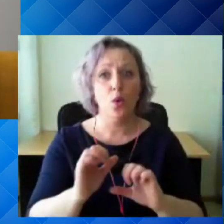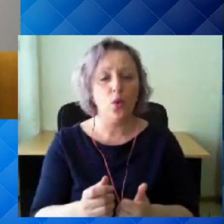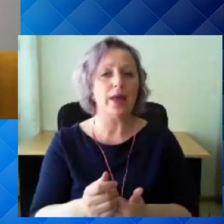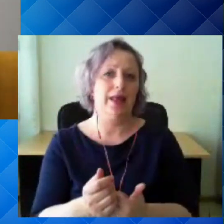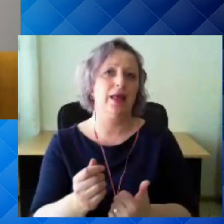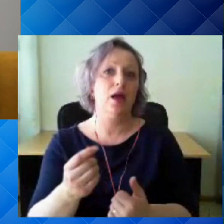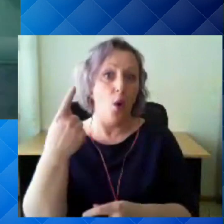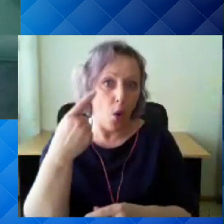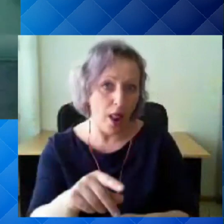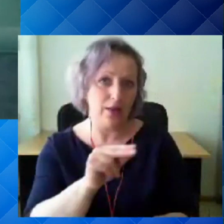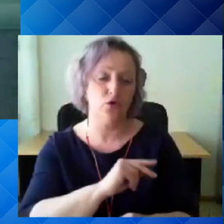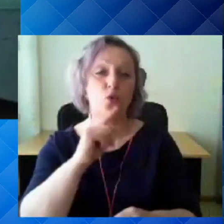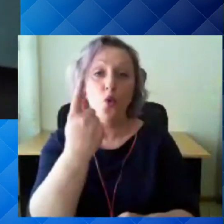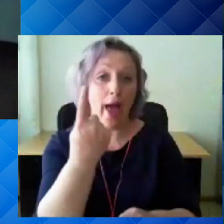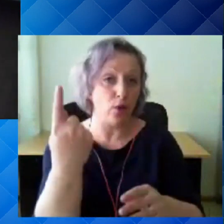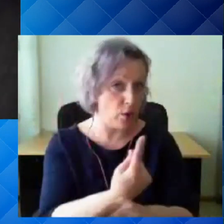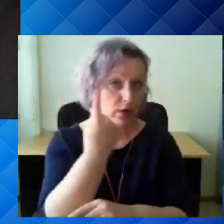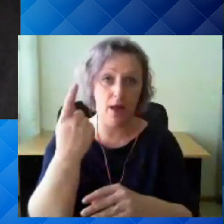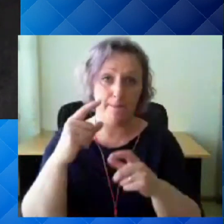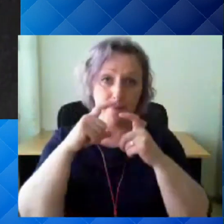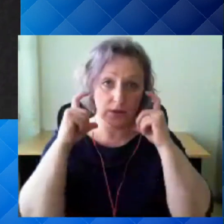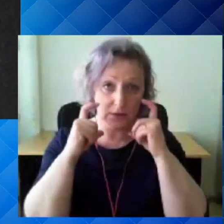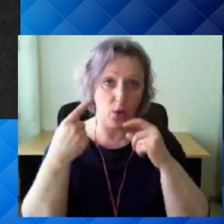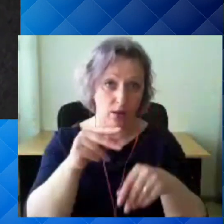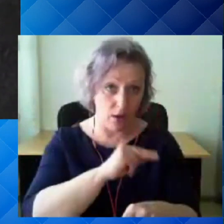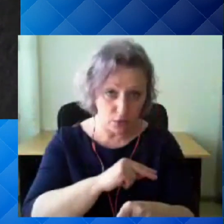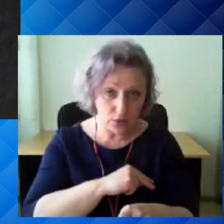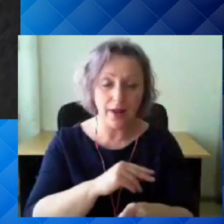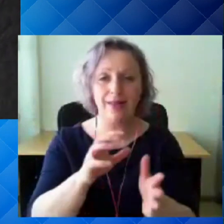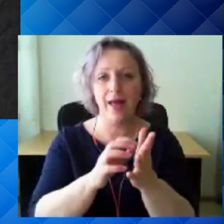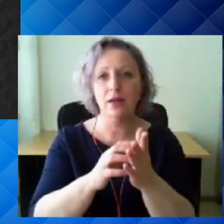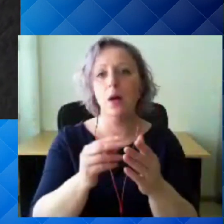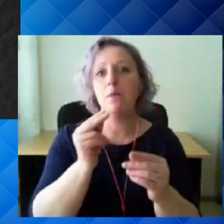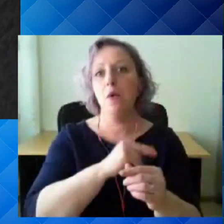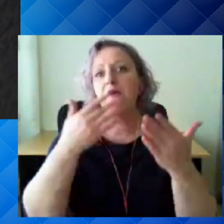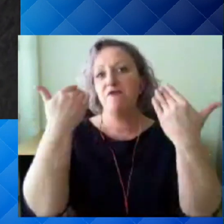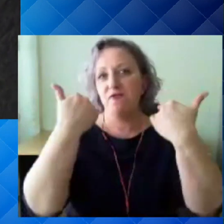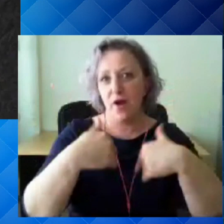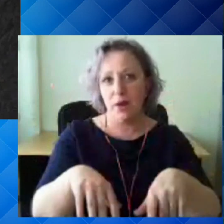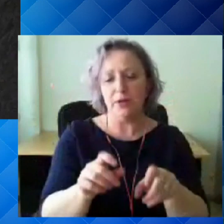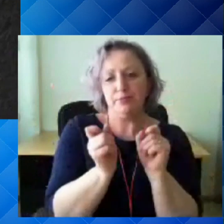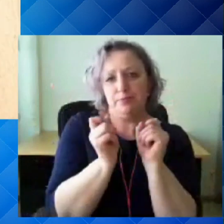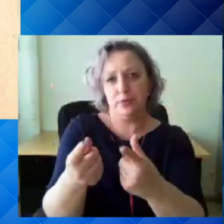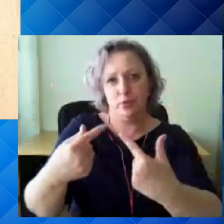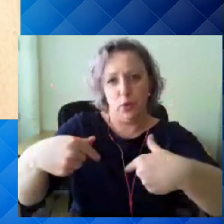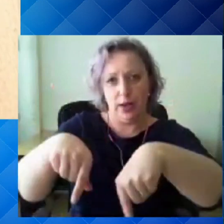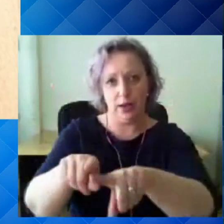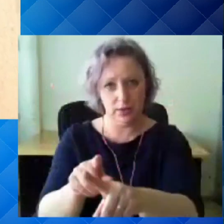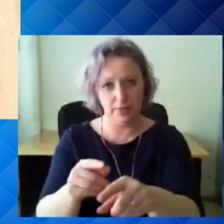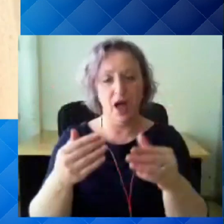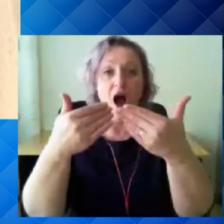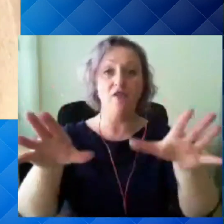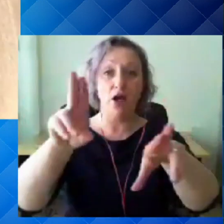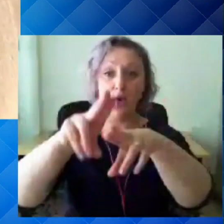kasutanud ühekordselt maski, siis pärast kasutamist visake see kindlalt prügikasti. Avalikes